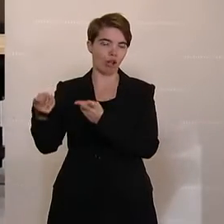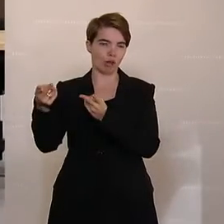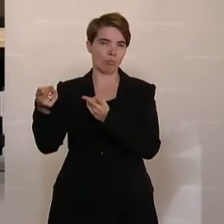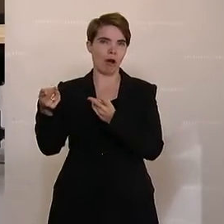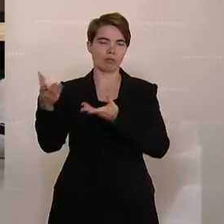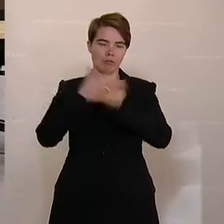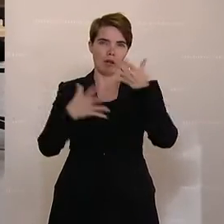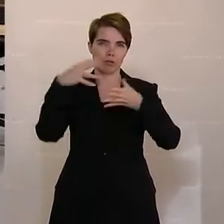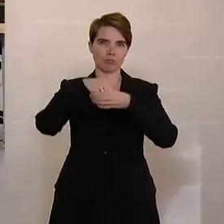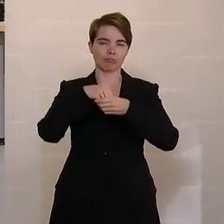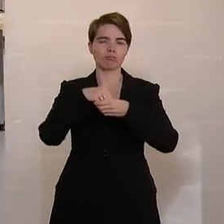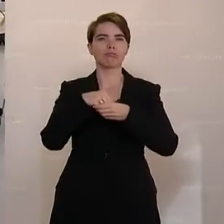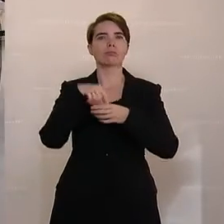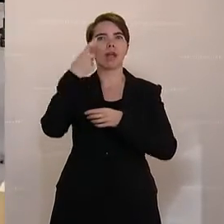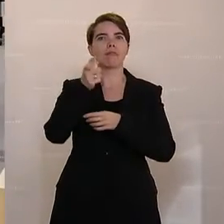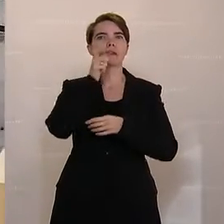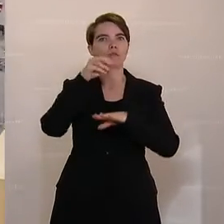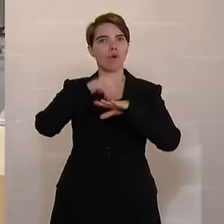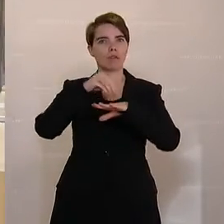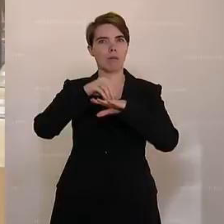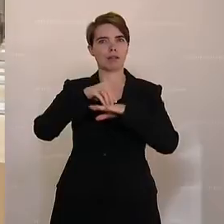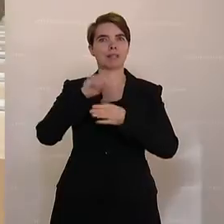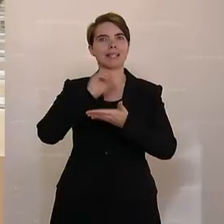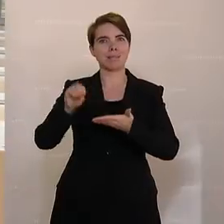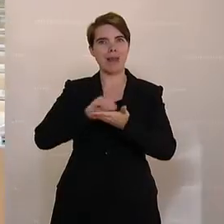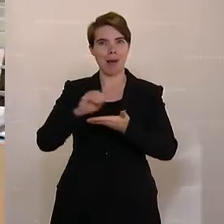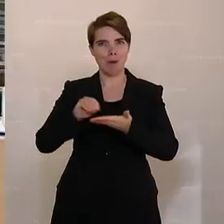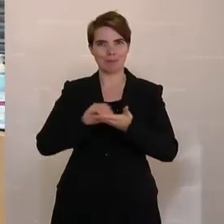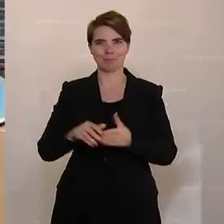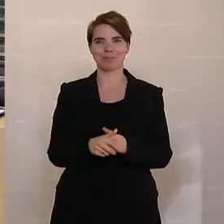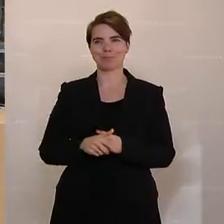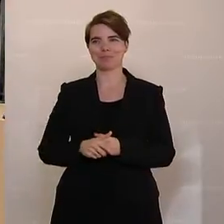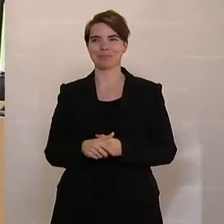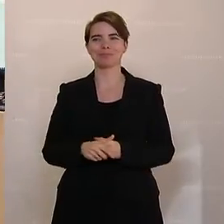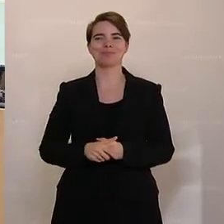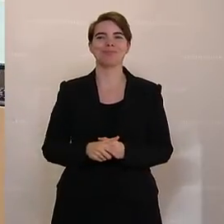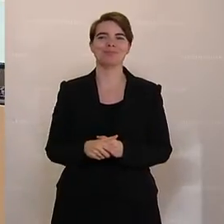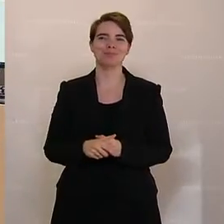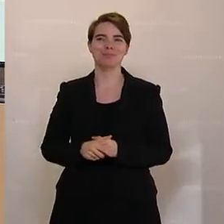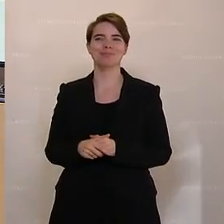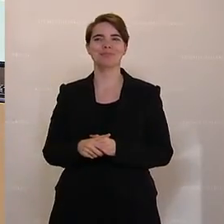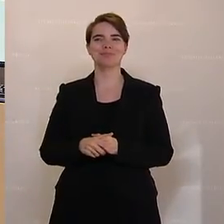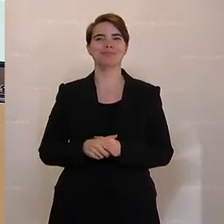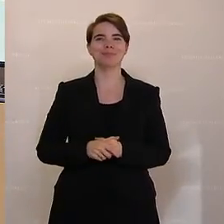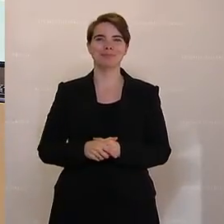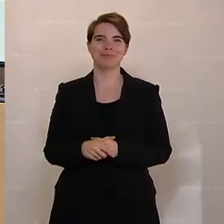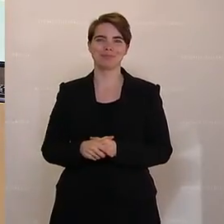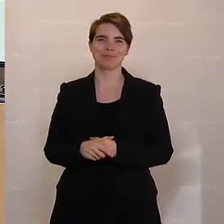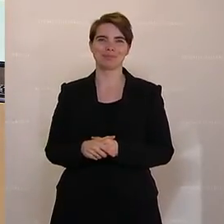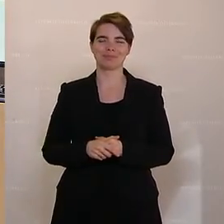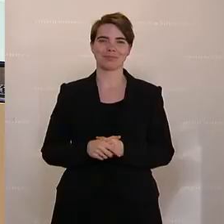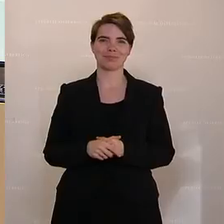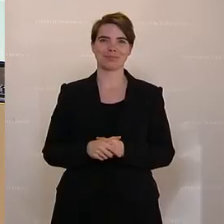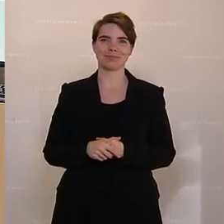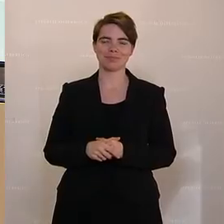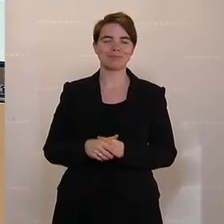ist jetzt an der Reihe. Für die Bildung gibt es im nächsten Jahr mehr als 10 Milliarden Euro Budget für die Forschung und die Wissenschaft